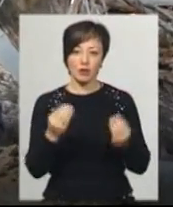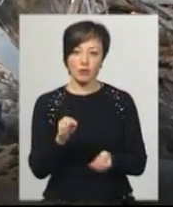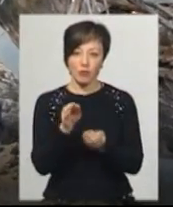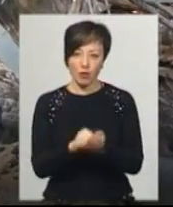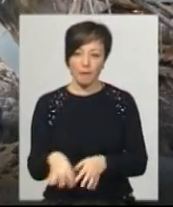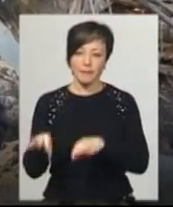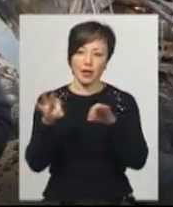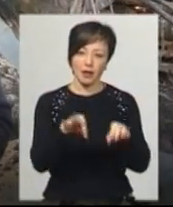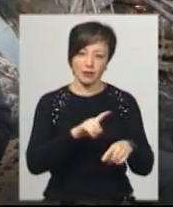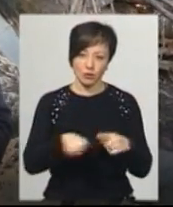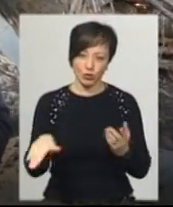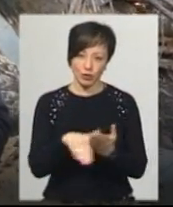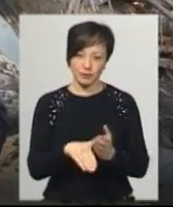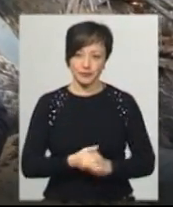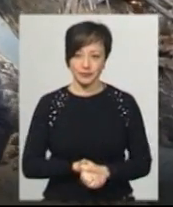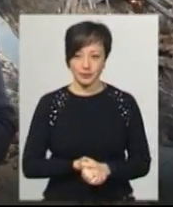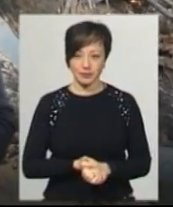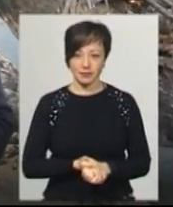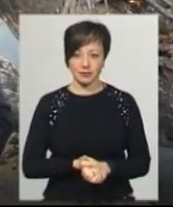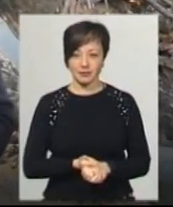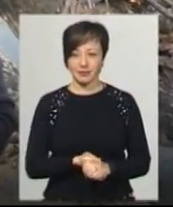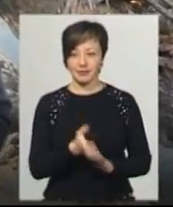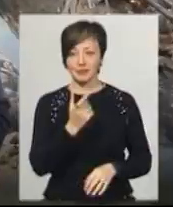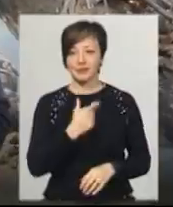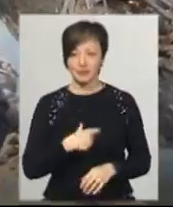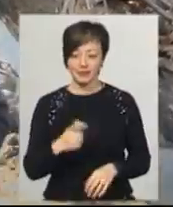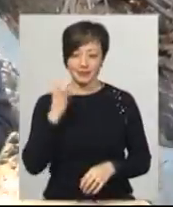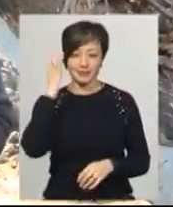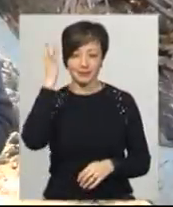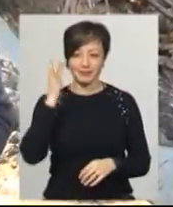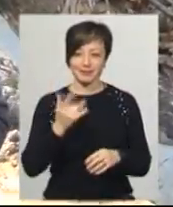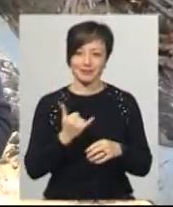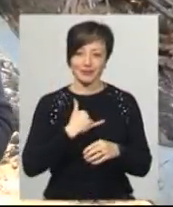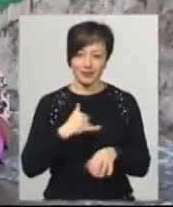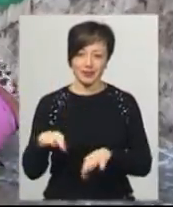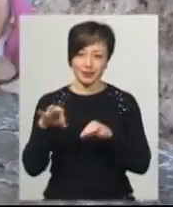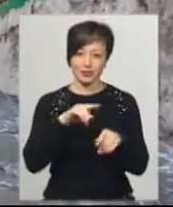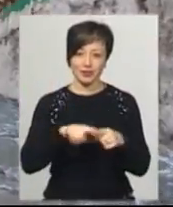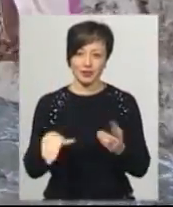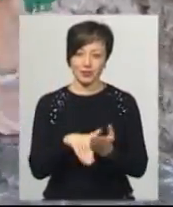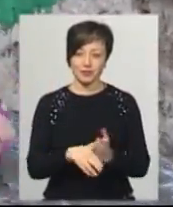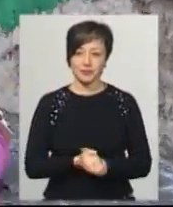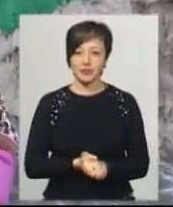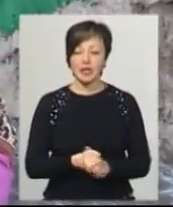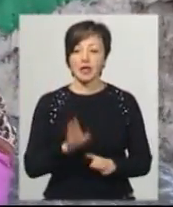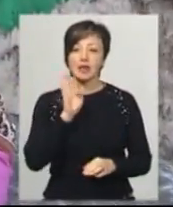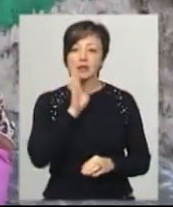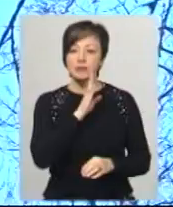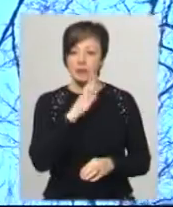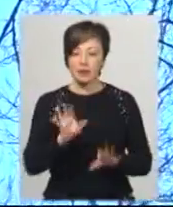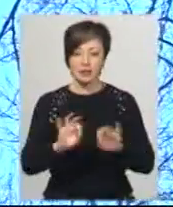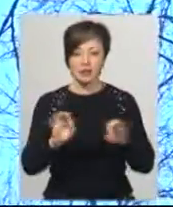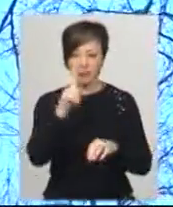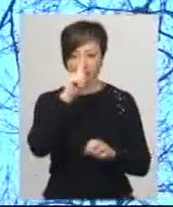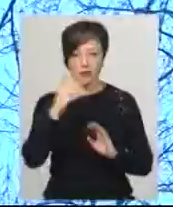допіру приїхала скоро. То ви собі вважаєте, як це в нас їде швидка. Оксана на мати Галина Шклярук каже,